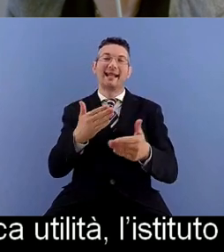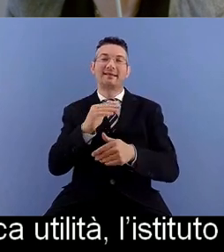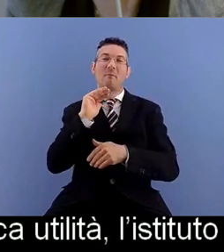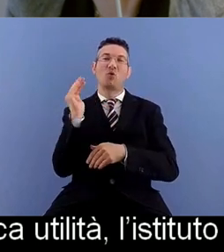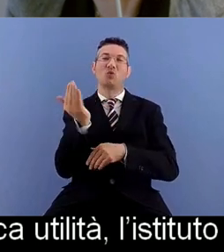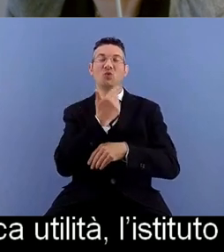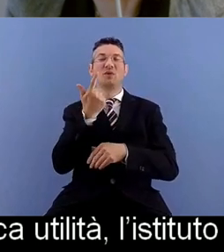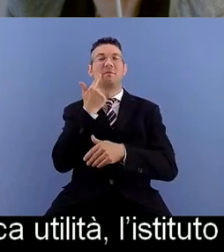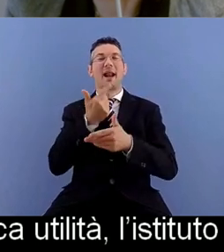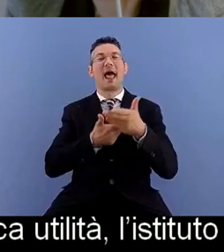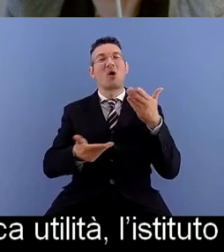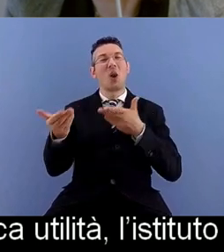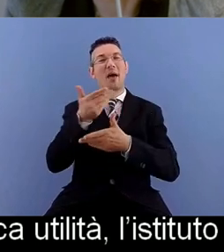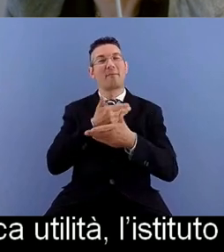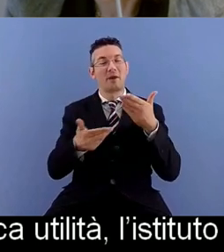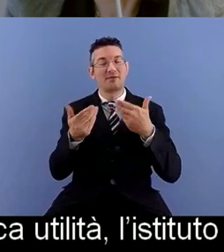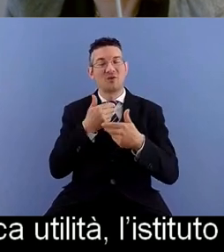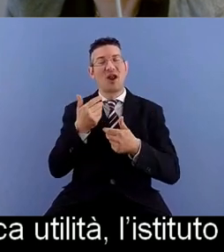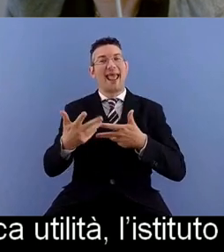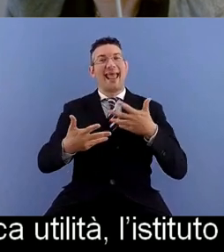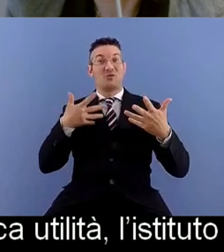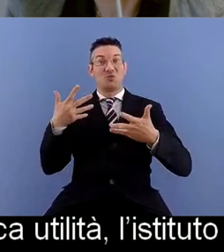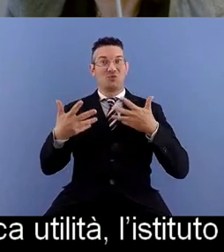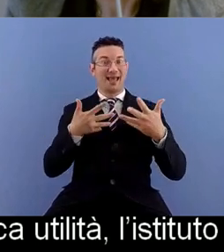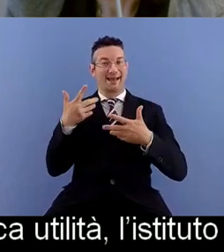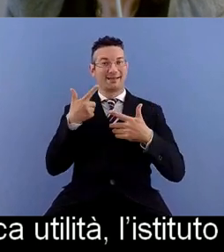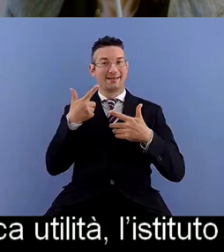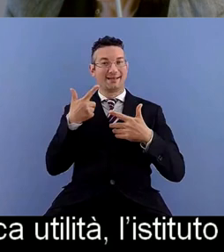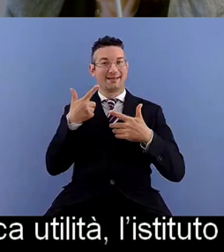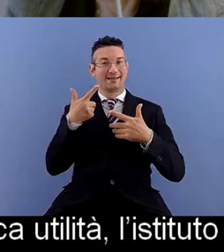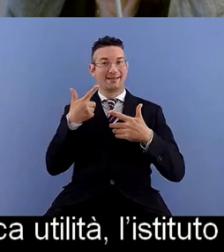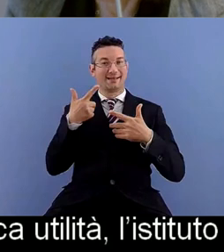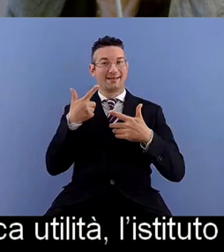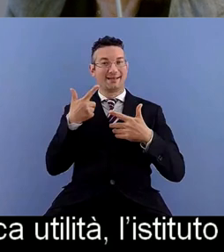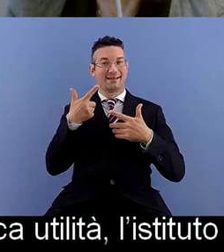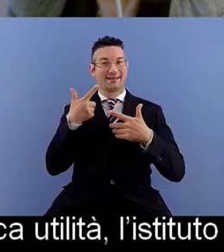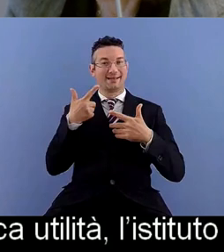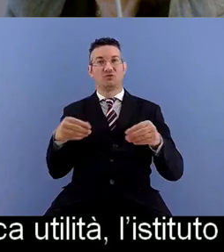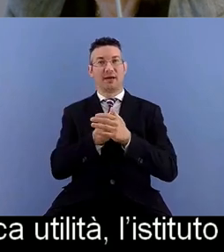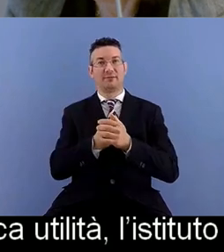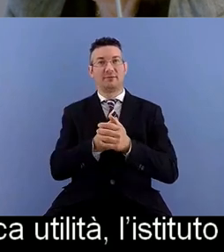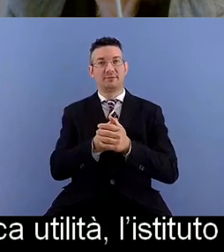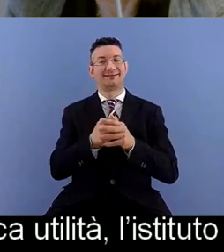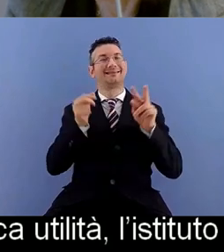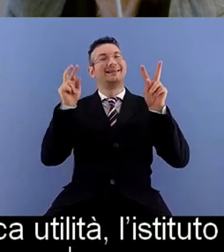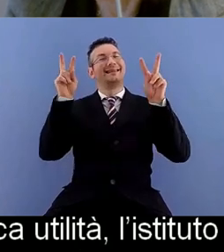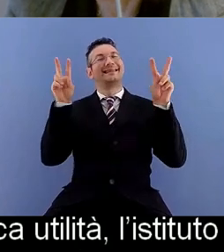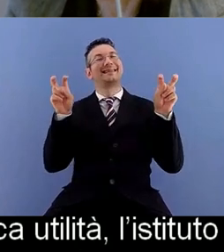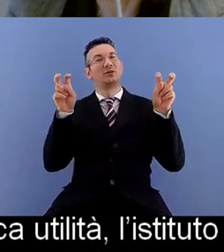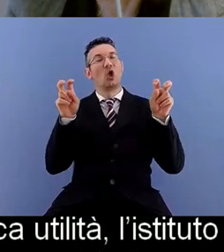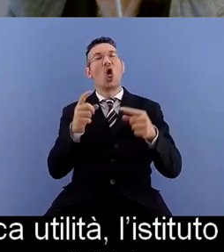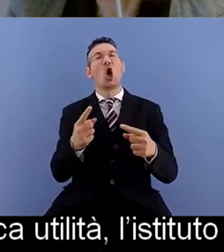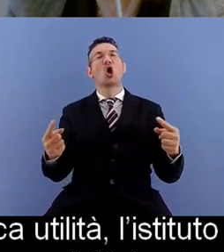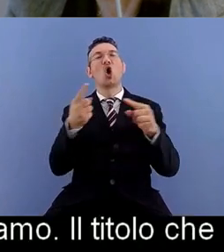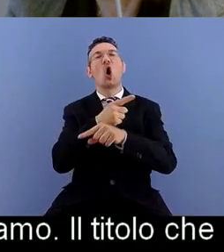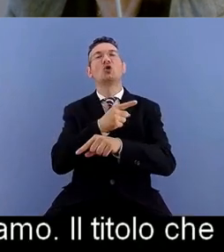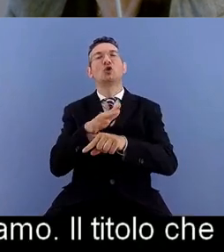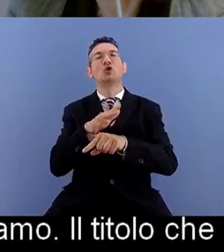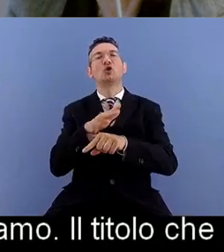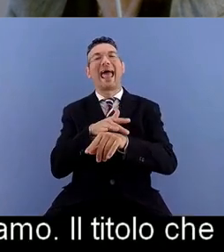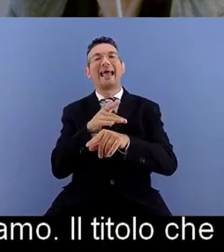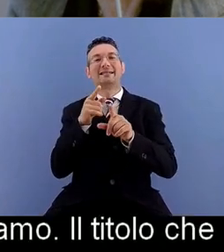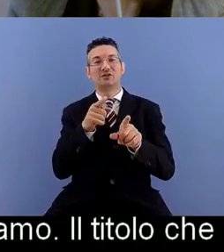'entusiasmo che hanno dimostrato sul progetto il titolo che abbiamo dato è Controsenso un nome che racchiude